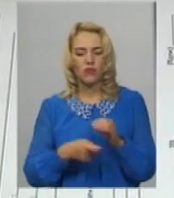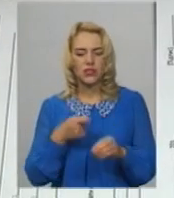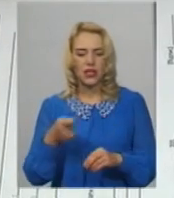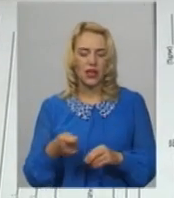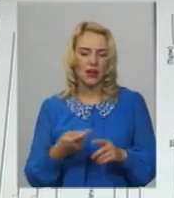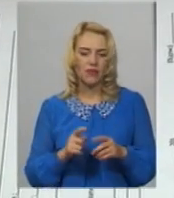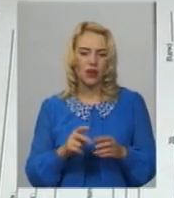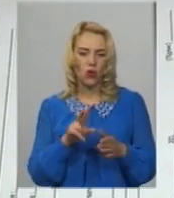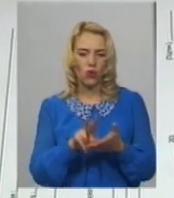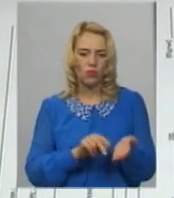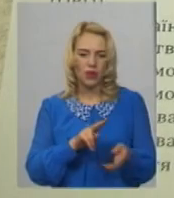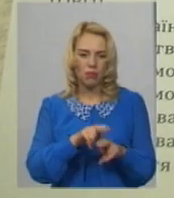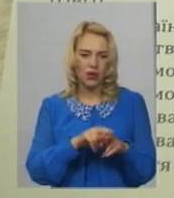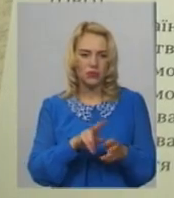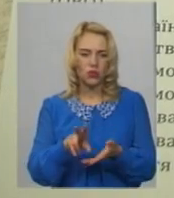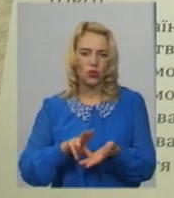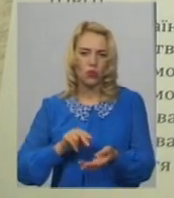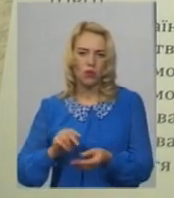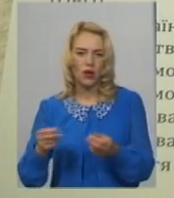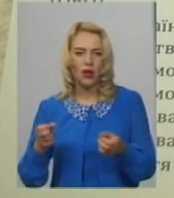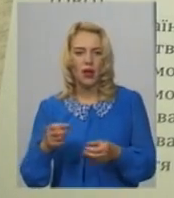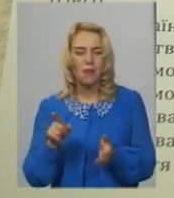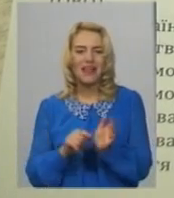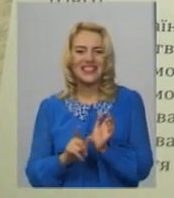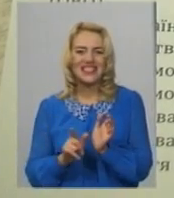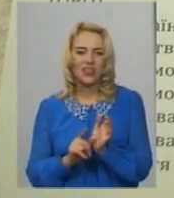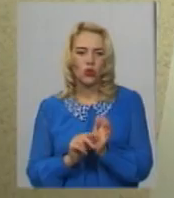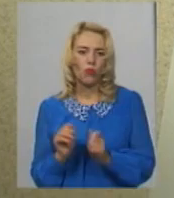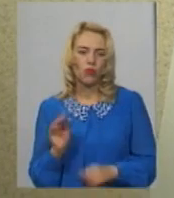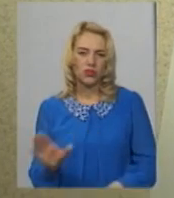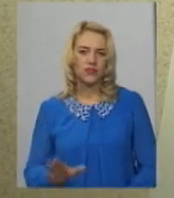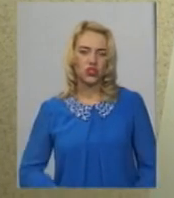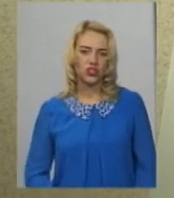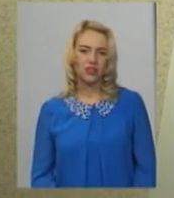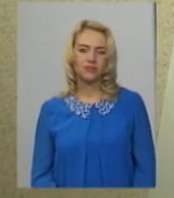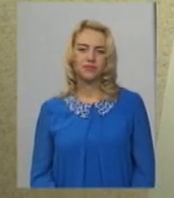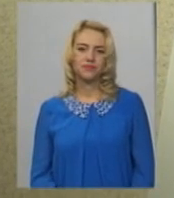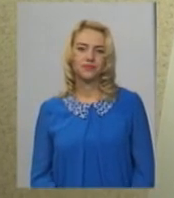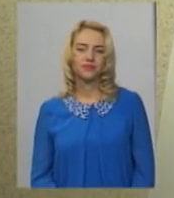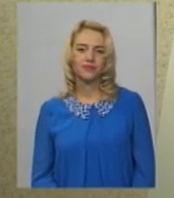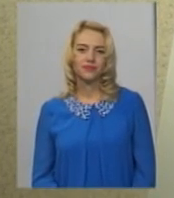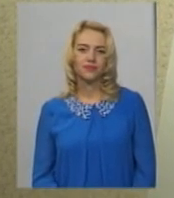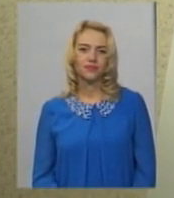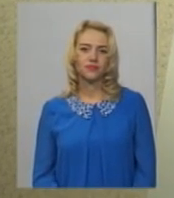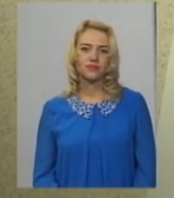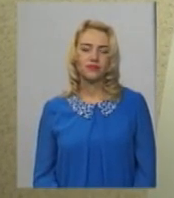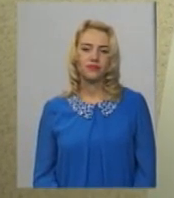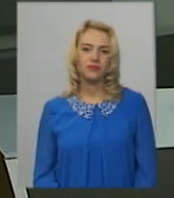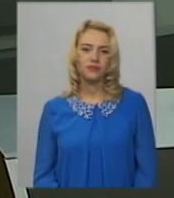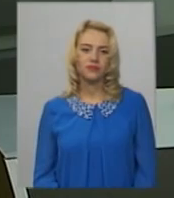паспорта та копія пенсійного посвідчення, додає Марина Кореляк. Анастасія Збродова, Дем'ян Цегольник. Новини на Суспільному. Хмельницький.